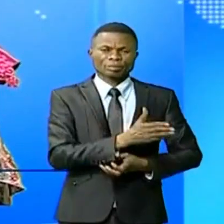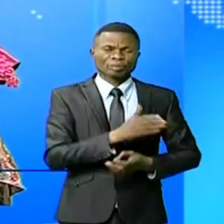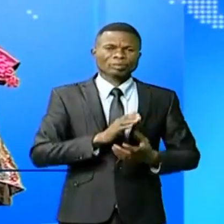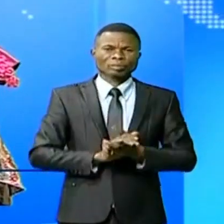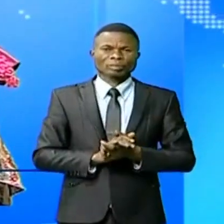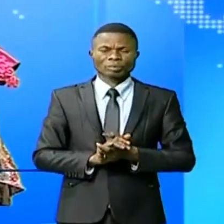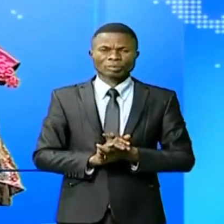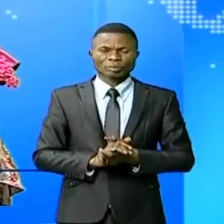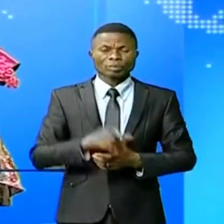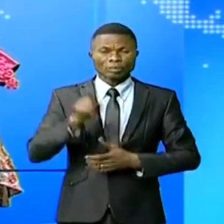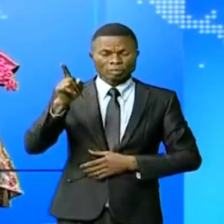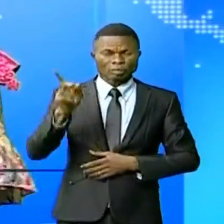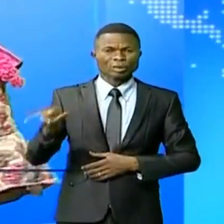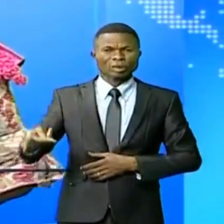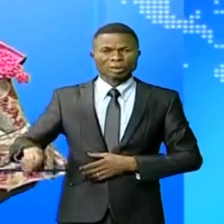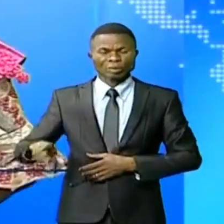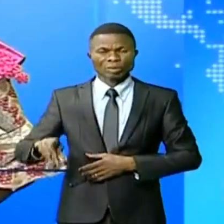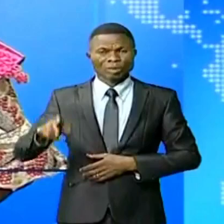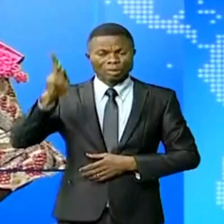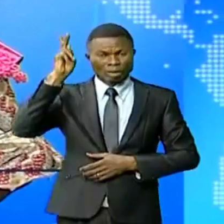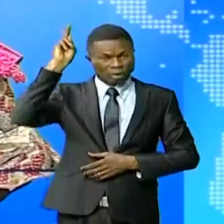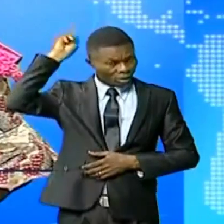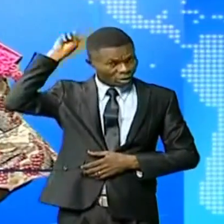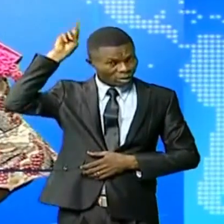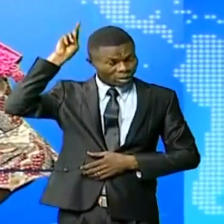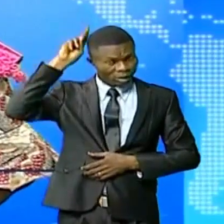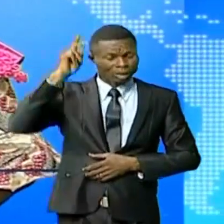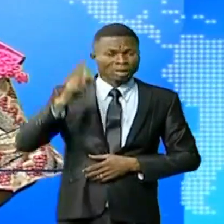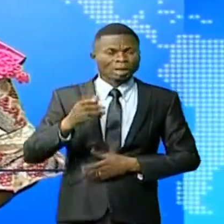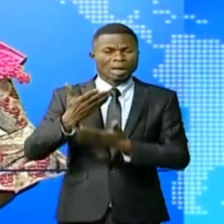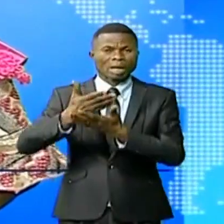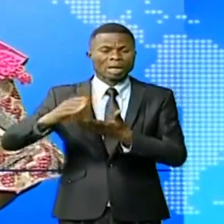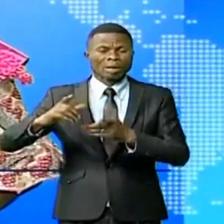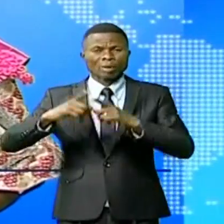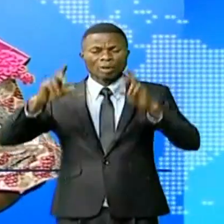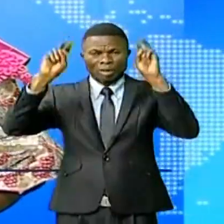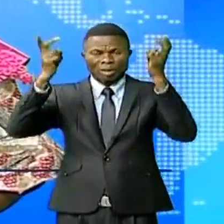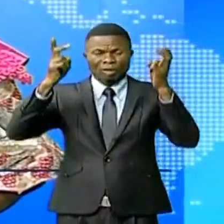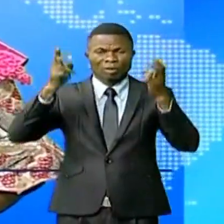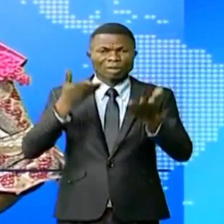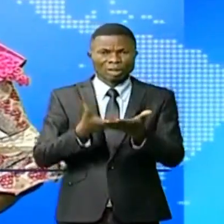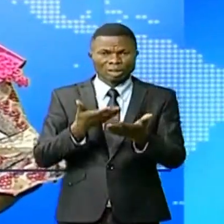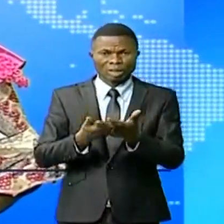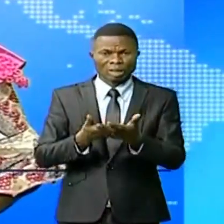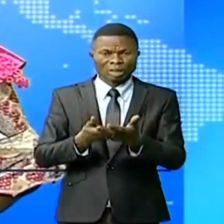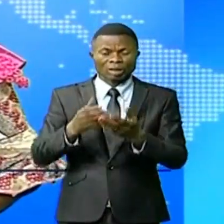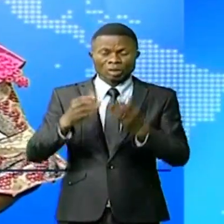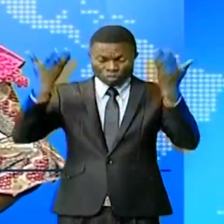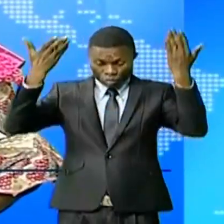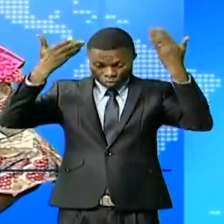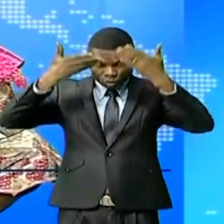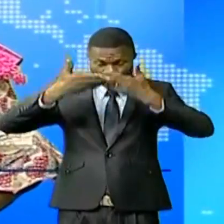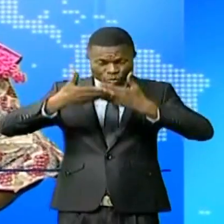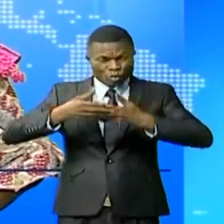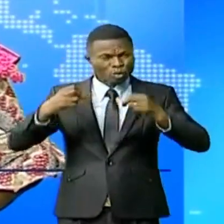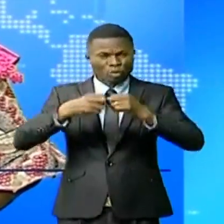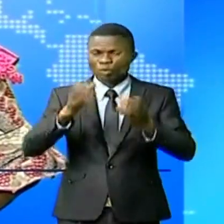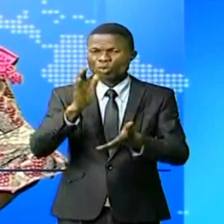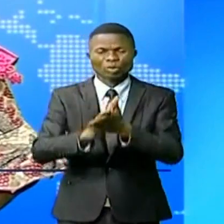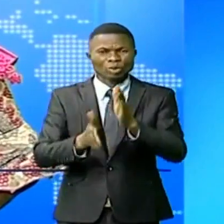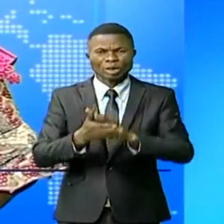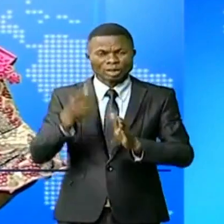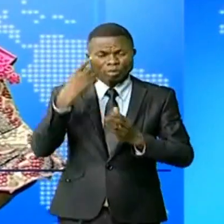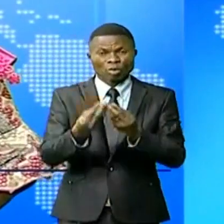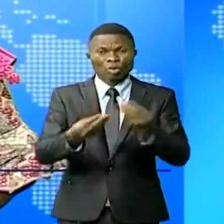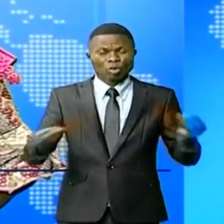Toujours à Kolosi, il a quelque temps, une grande partie de la ville de Kolosi était dans le noir pour pallier à ce